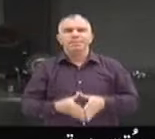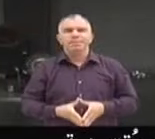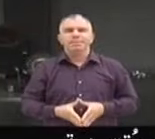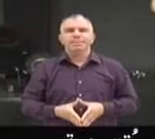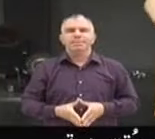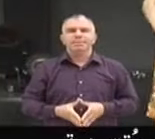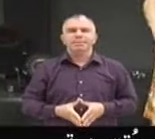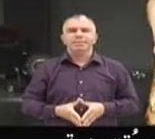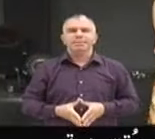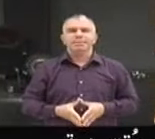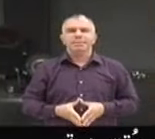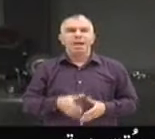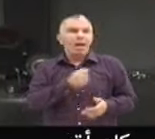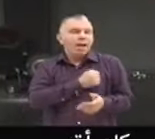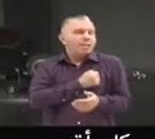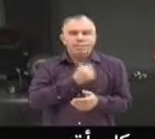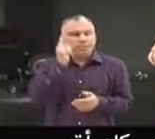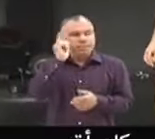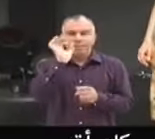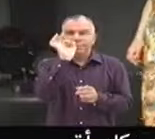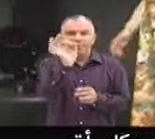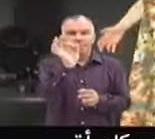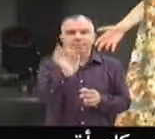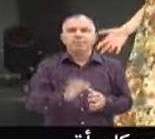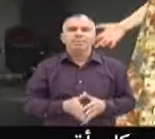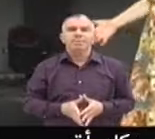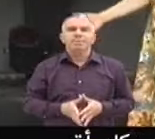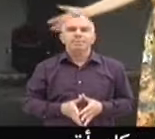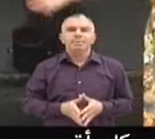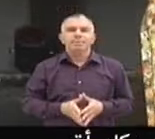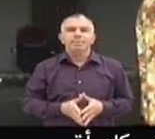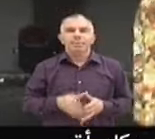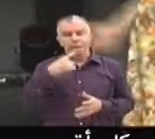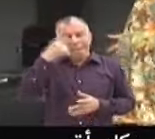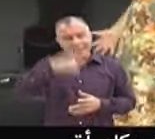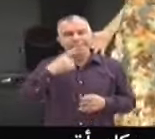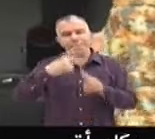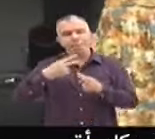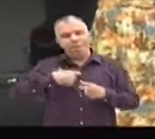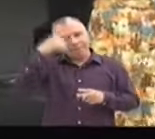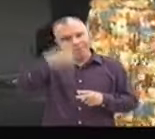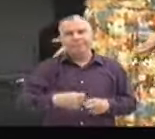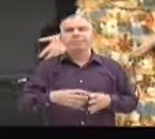attendances ici. J'aimerais bien que monsieur d'aille enfin voir la femme que je suis.